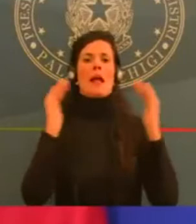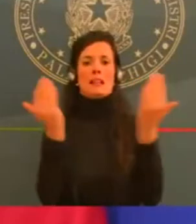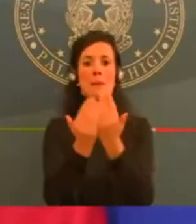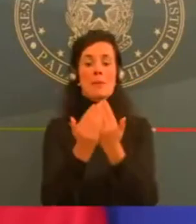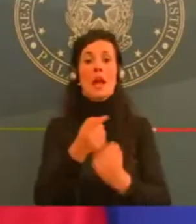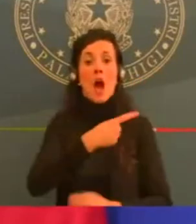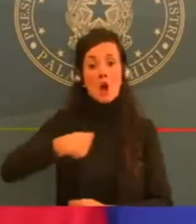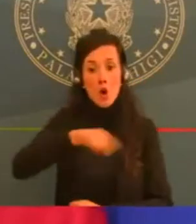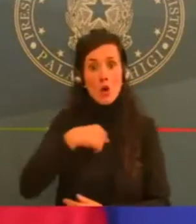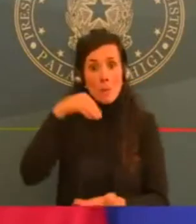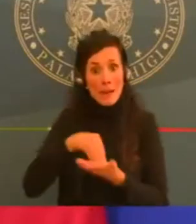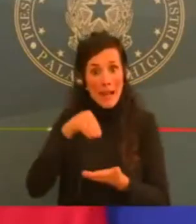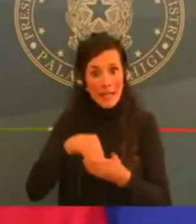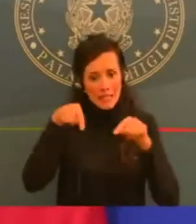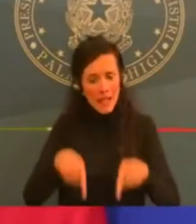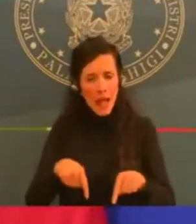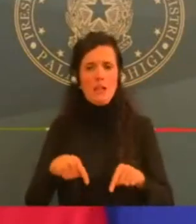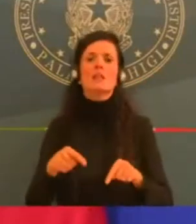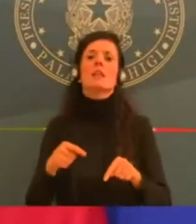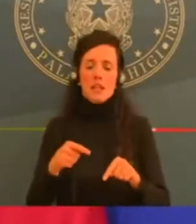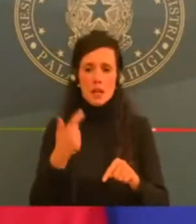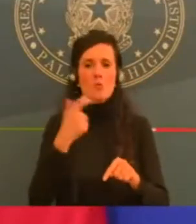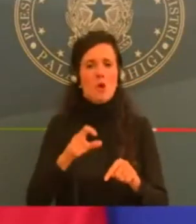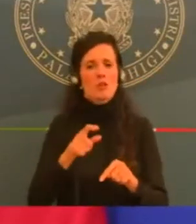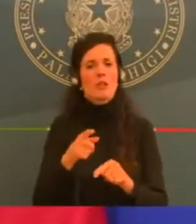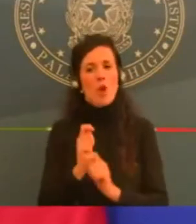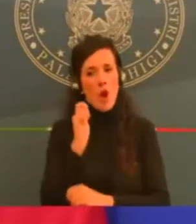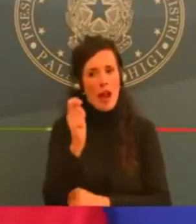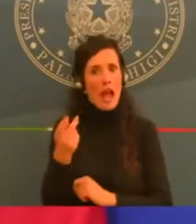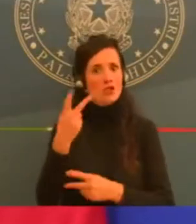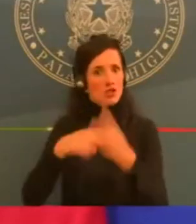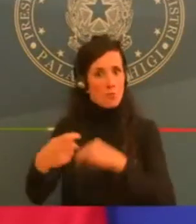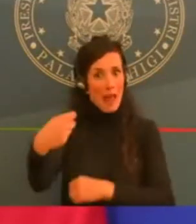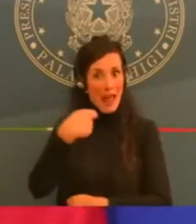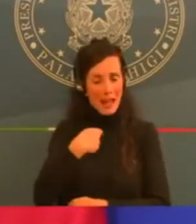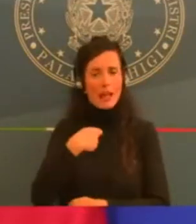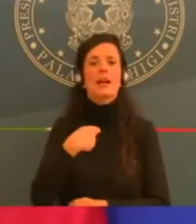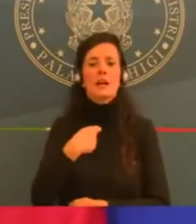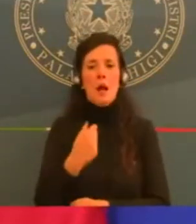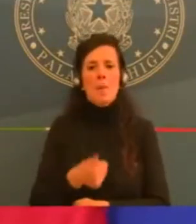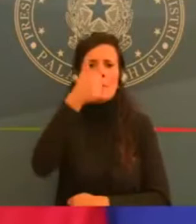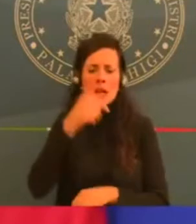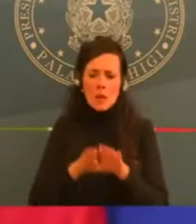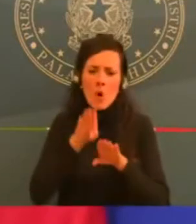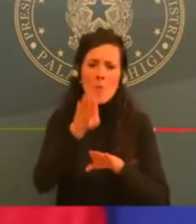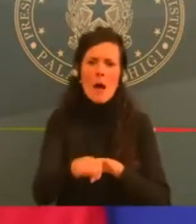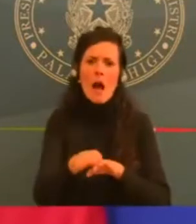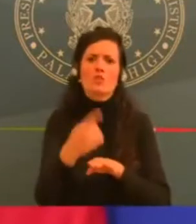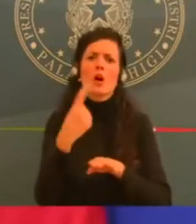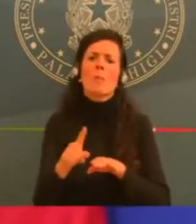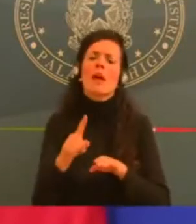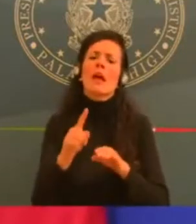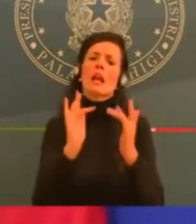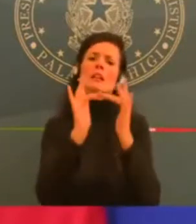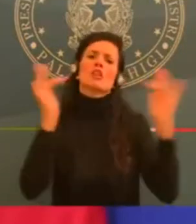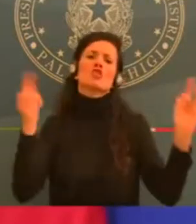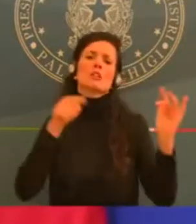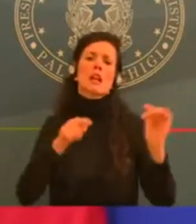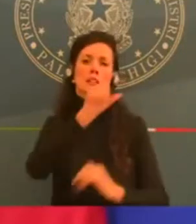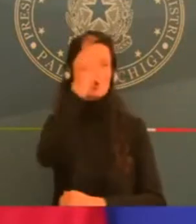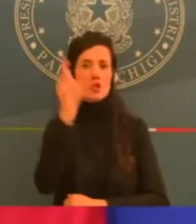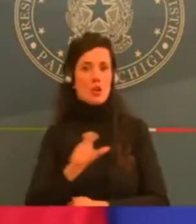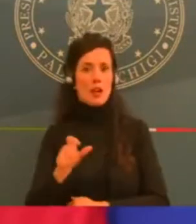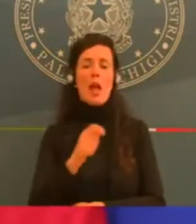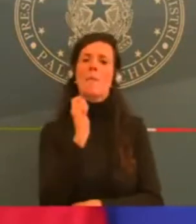Paese e per pagamenti in piena sicurezza. tra l'altro diventa in questi giorni anche un concreto sostegno alle